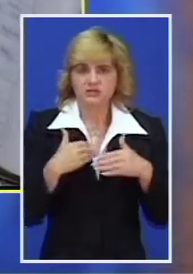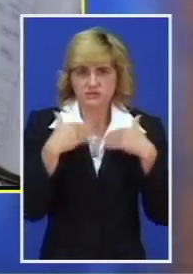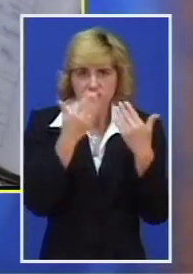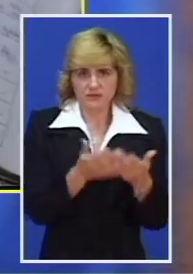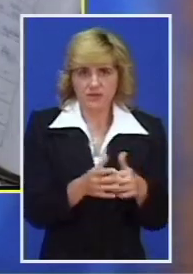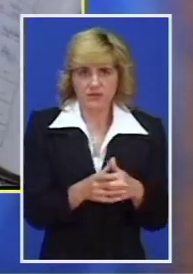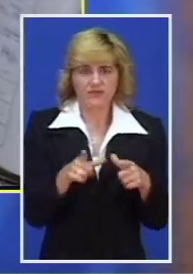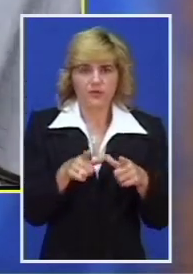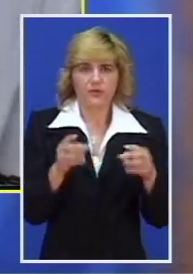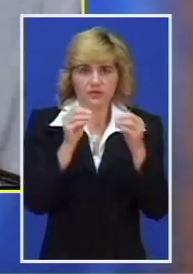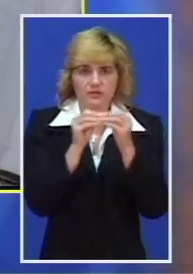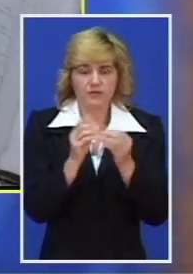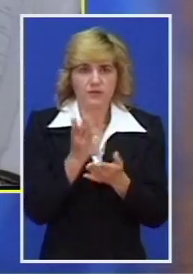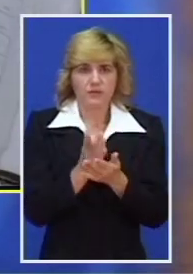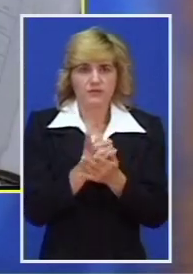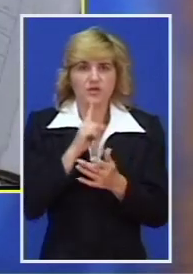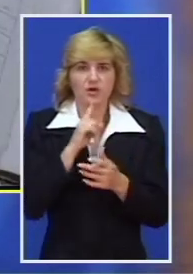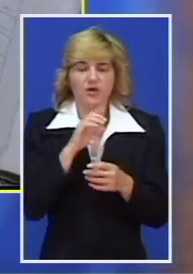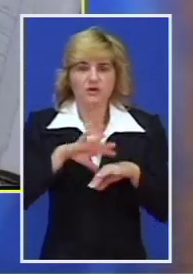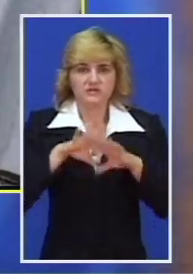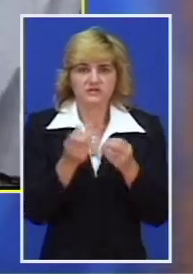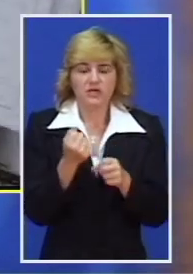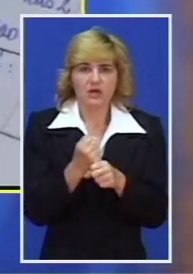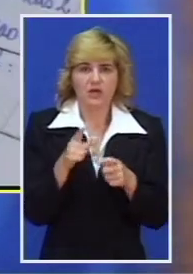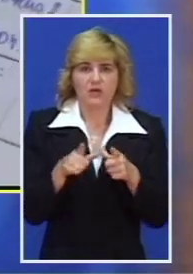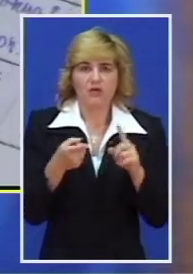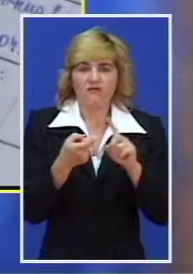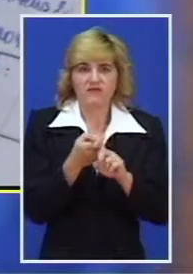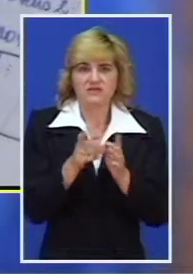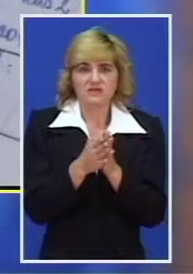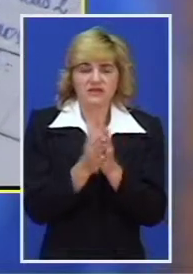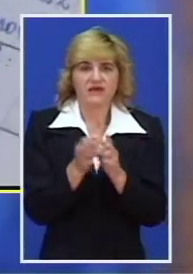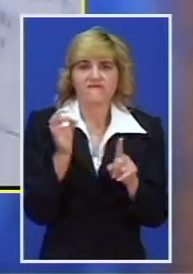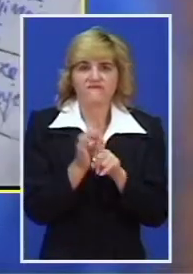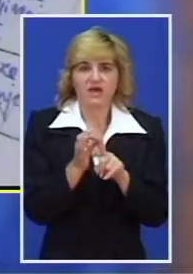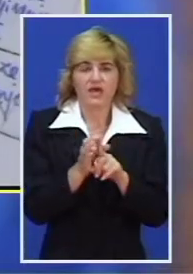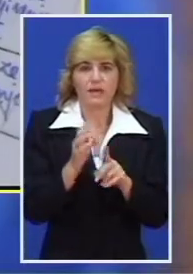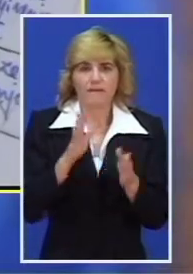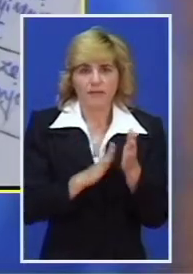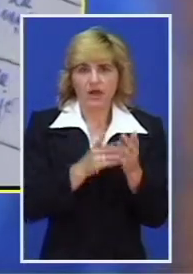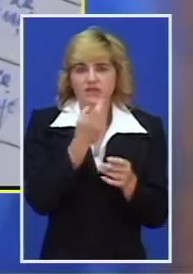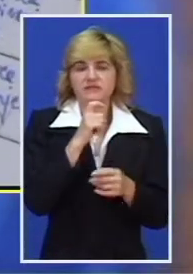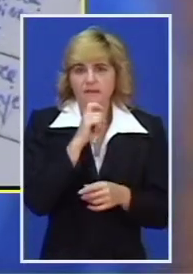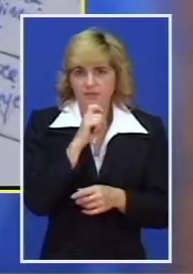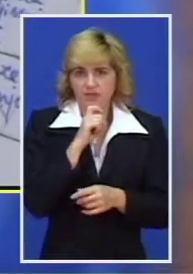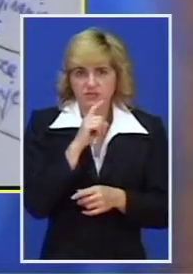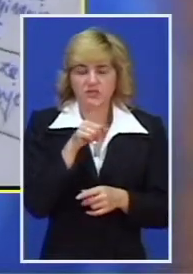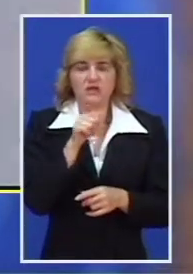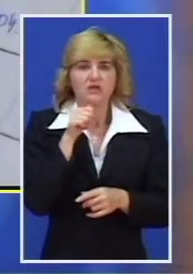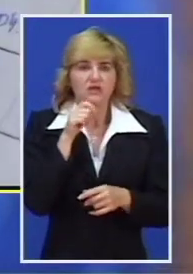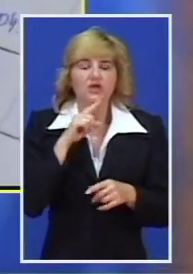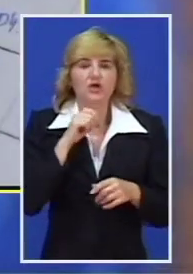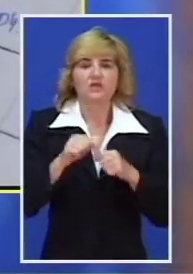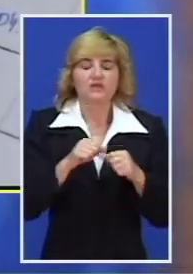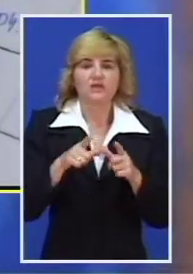skupu će između ostalog učestvovati saradnik instituta za bibliotekarstvo iz Budimpešte, Feher Mikloš, rukovodilac Matične službe Biblioteke